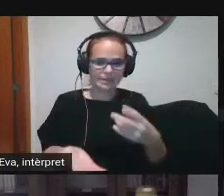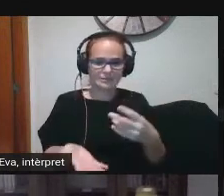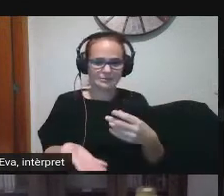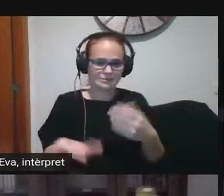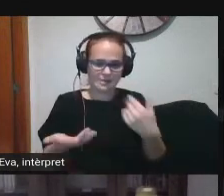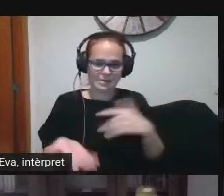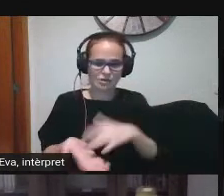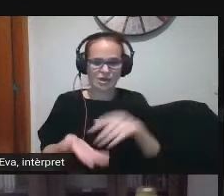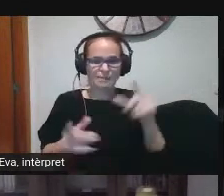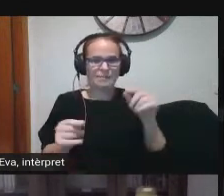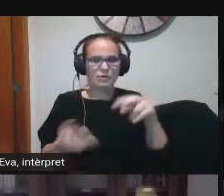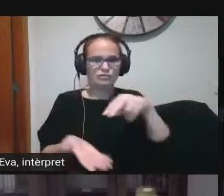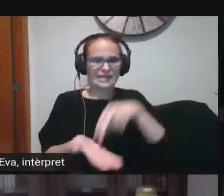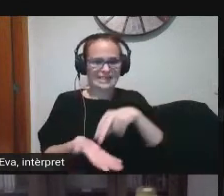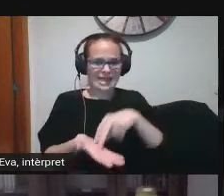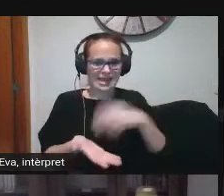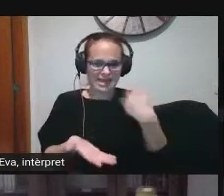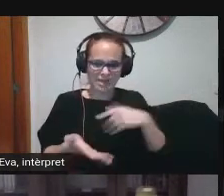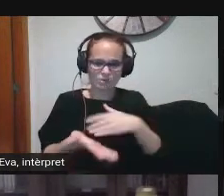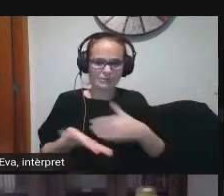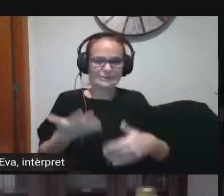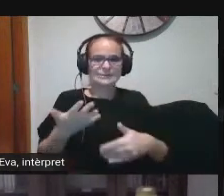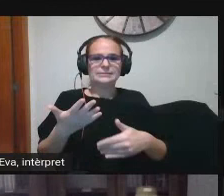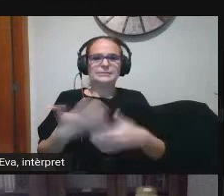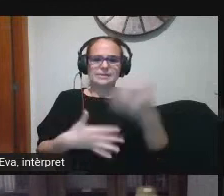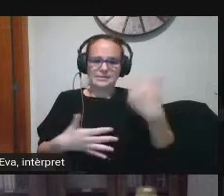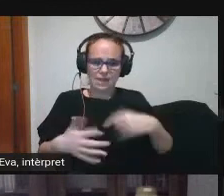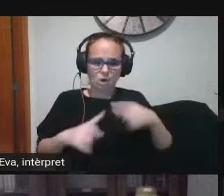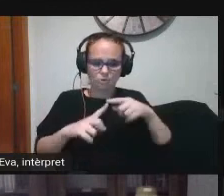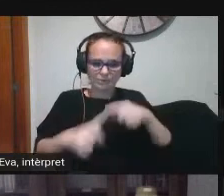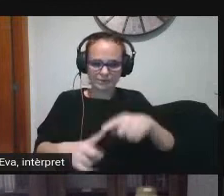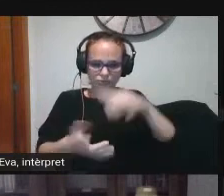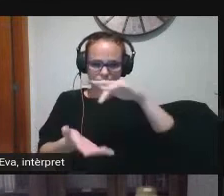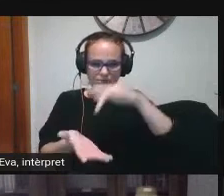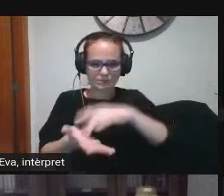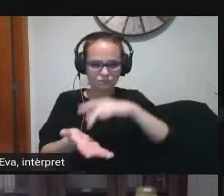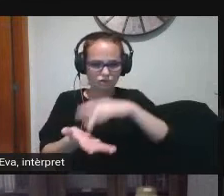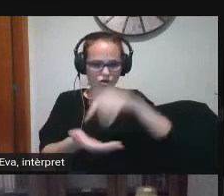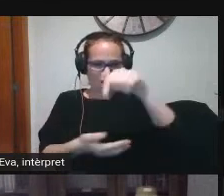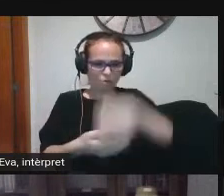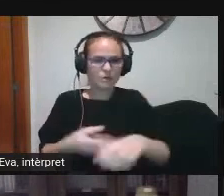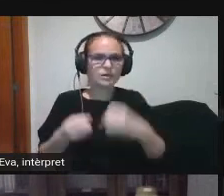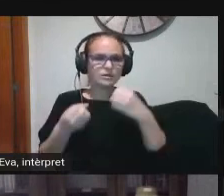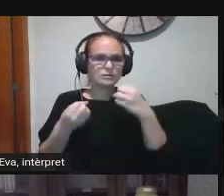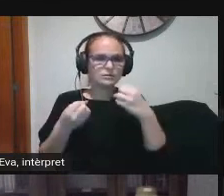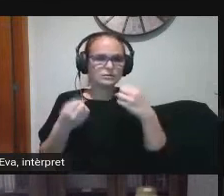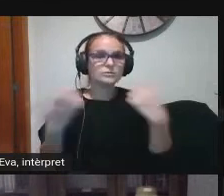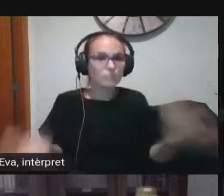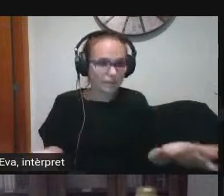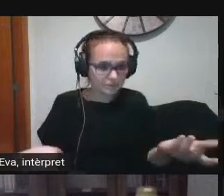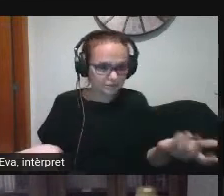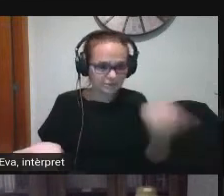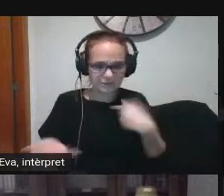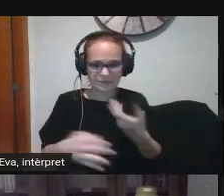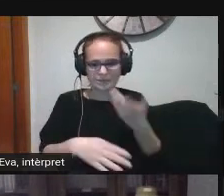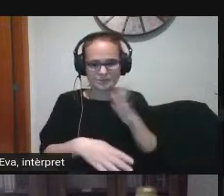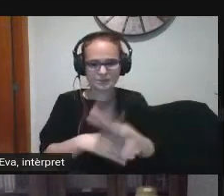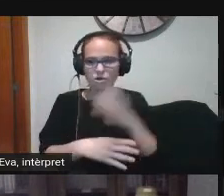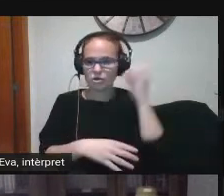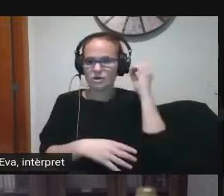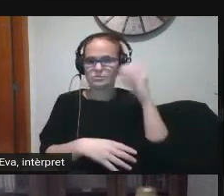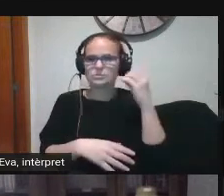ja i concretem quins seran els objectius de la sessió d'avui d'aquesta presentació d'aquesta exposició